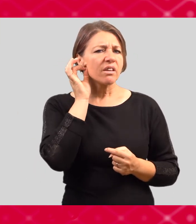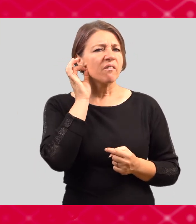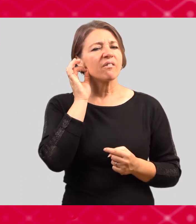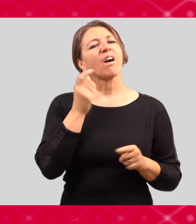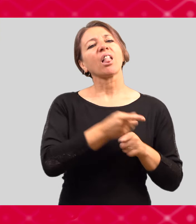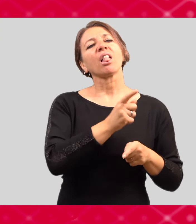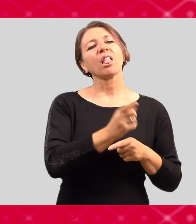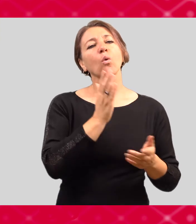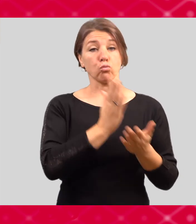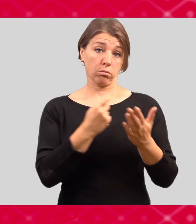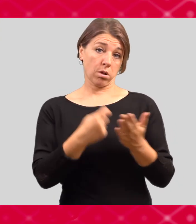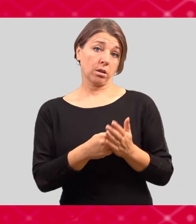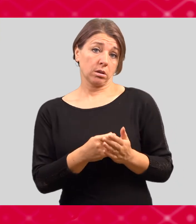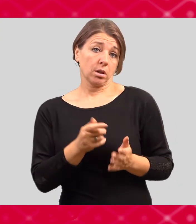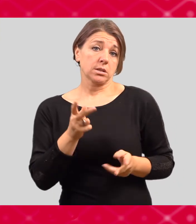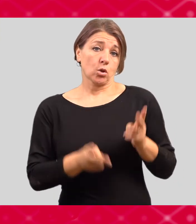nevyžádané.